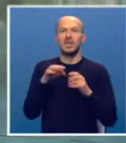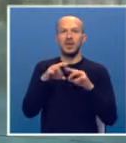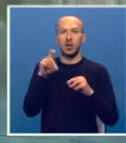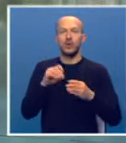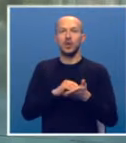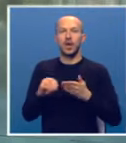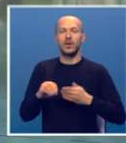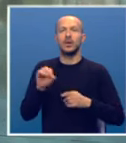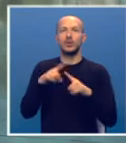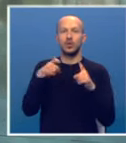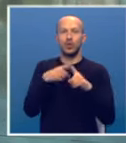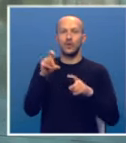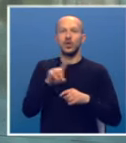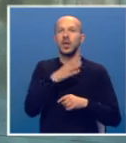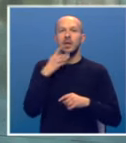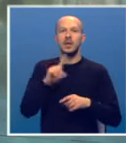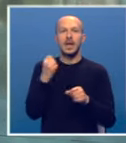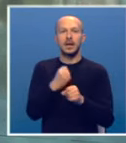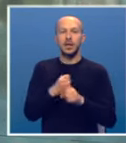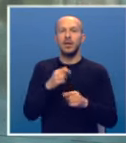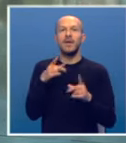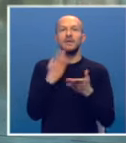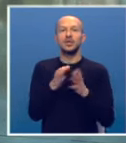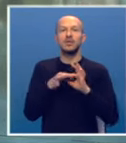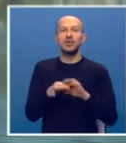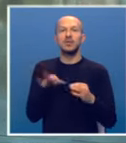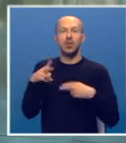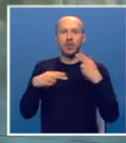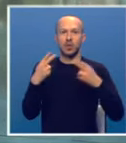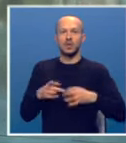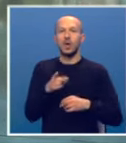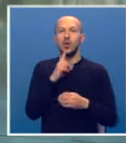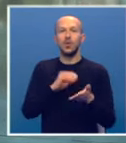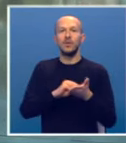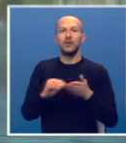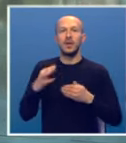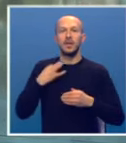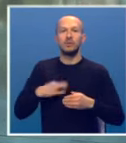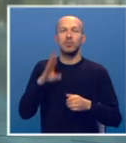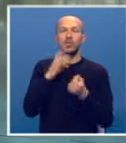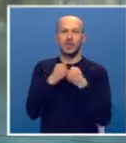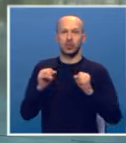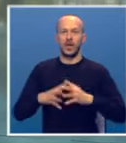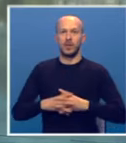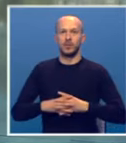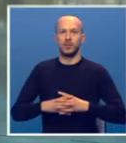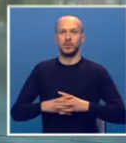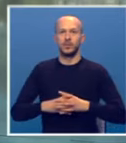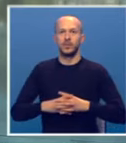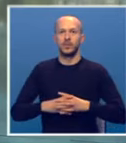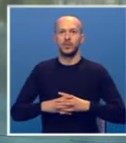Cvijanovićeva je navela da Turkovićeva nije kreator nego izvođač spoljne politike, koju definiše predsjedništvo Bosne i Hercegovine.